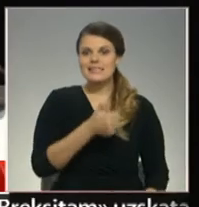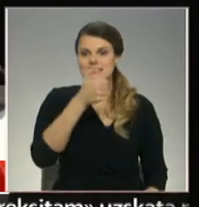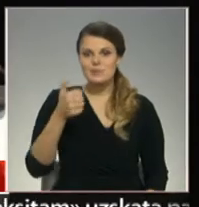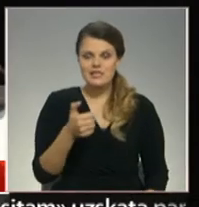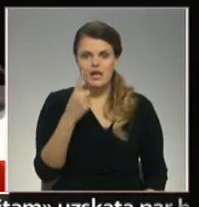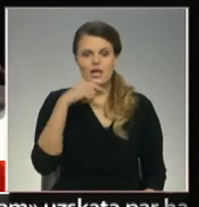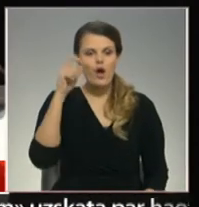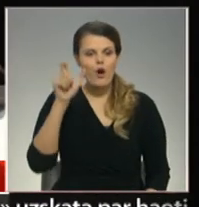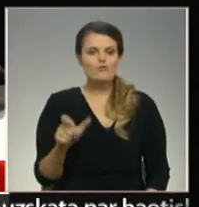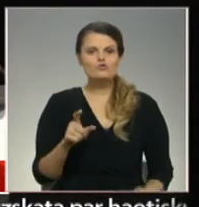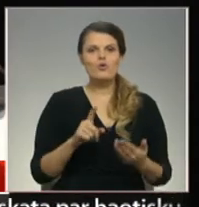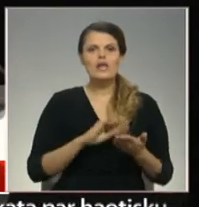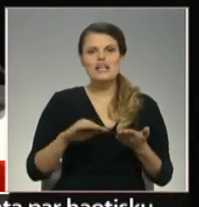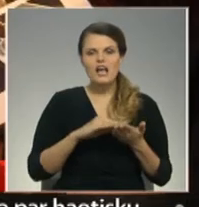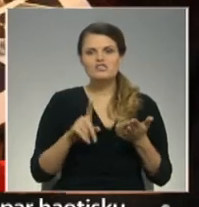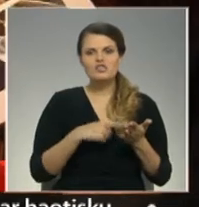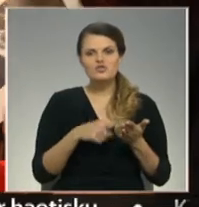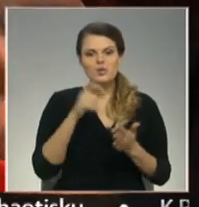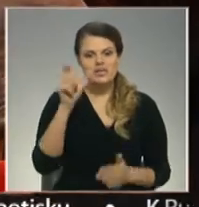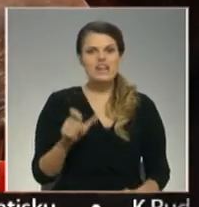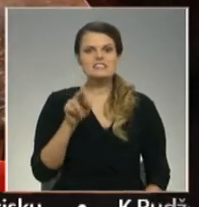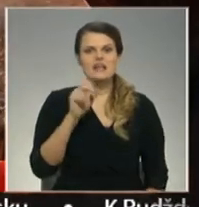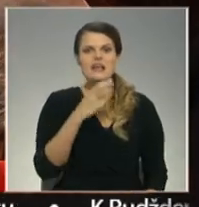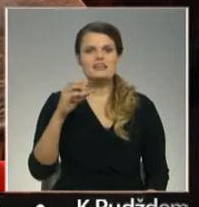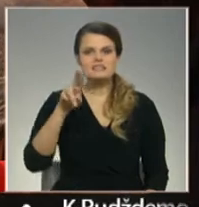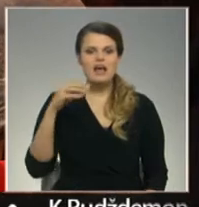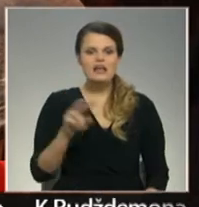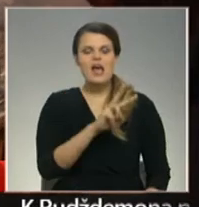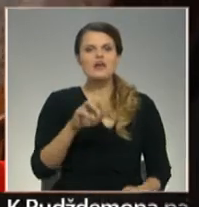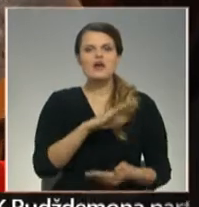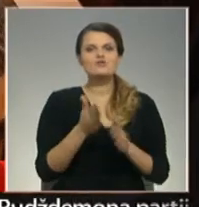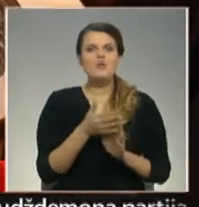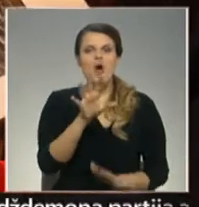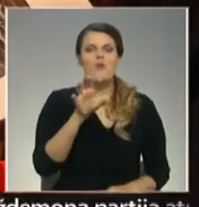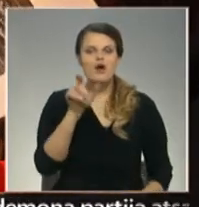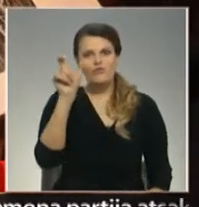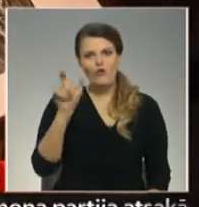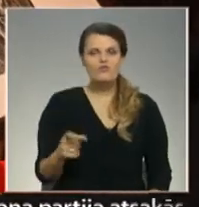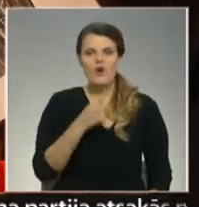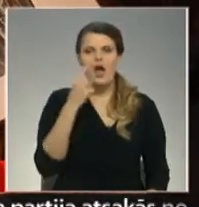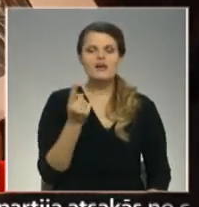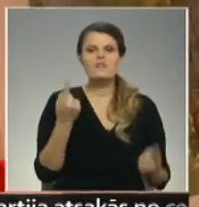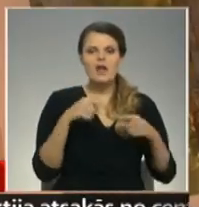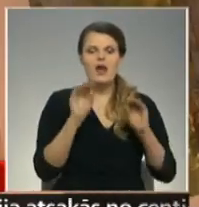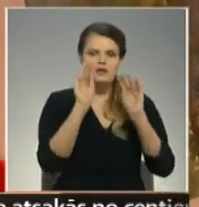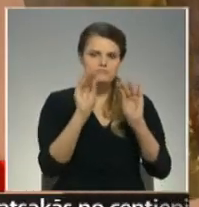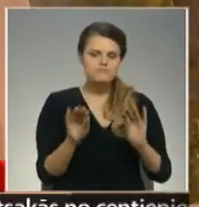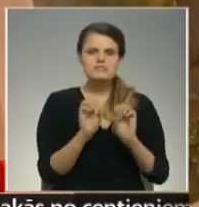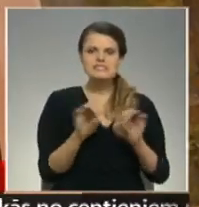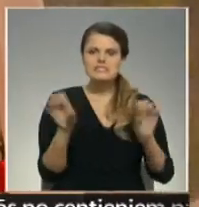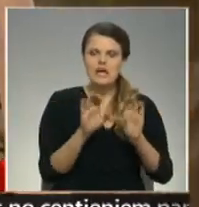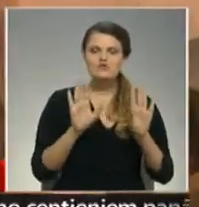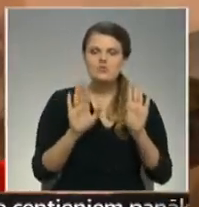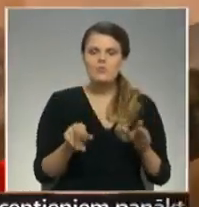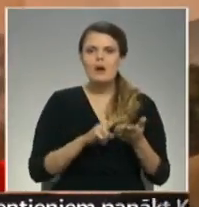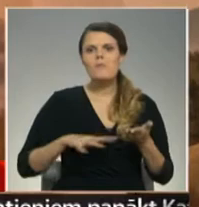Tās autori ir rakstnieca un žurnāliste Anna Rancāne, kura kopā ar fotogrāfu Andrē Glīti. Gada laika apkopoja stāstus par parka unikalitāti, vērtībām